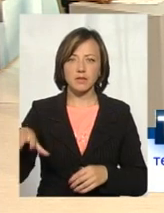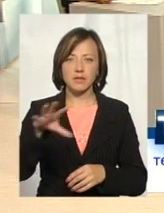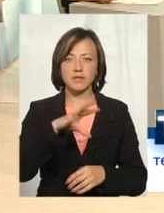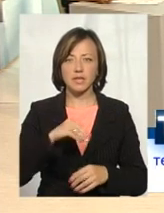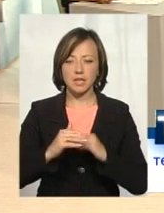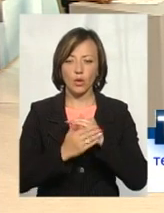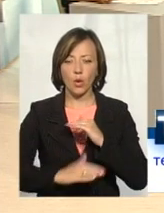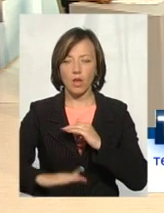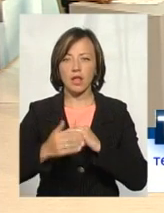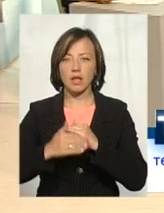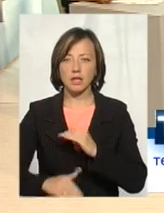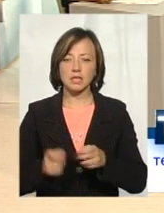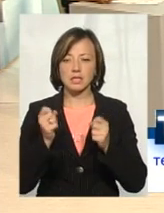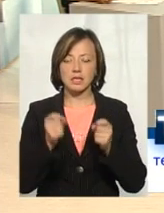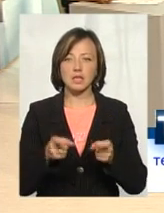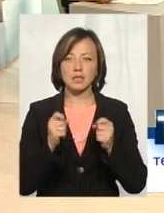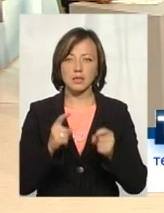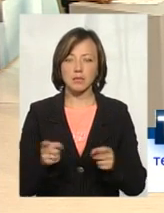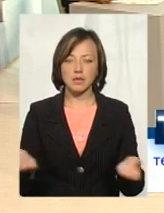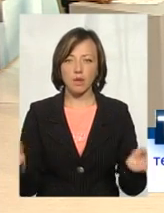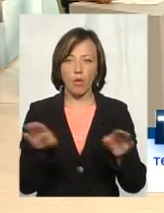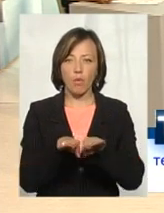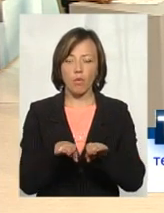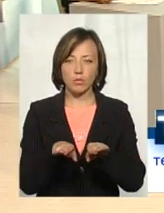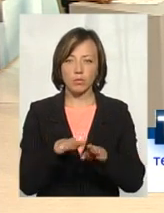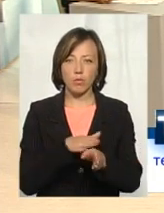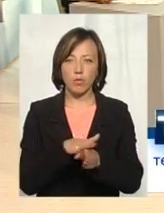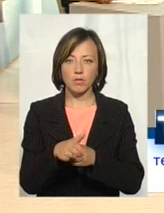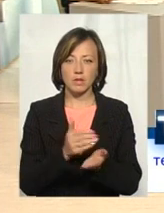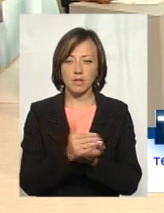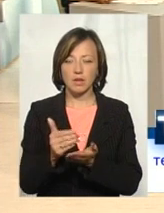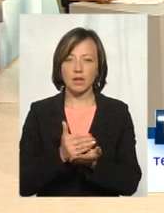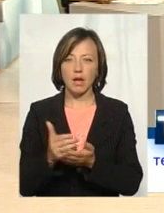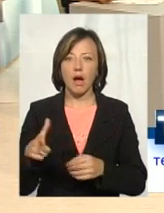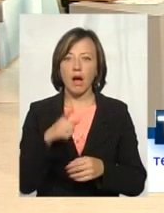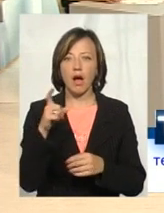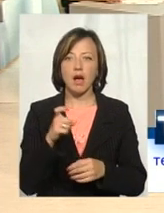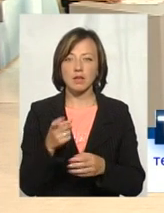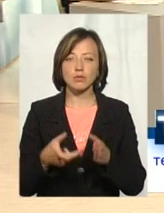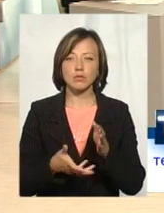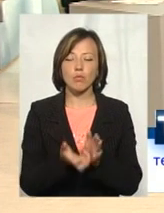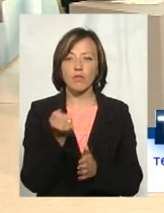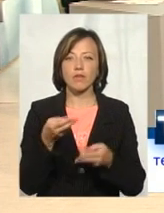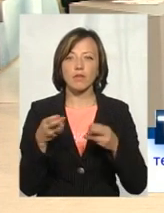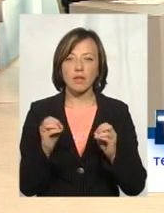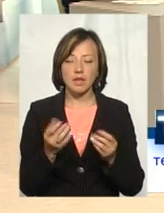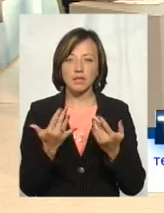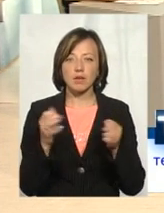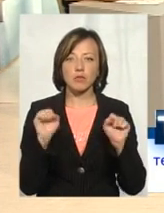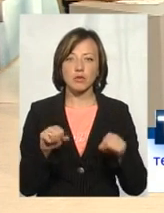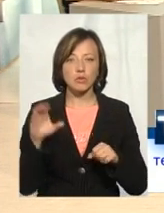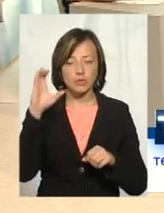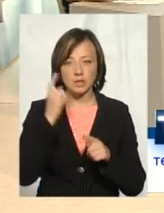засипані, загорнуті, повністю загорнуті. Дивим мої гаси, буду мати. Скільки можна